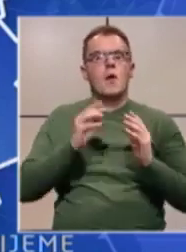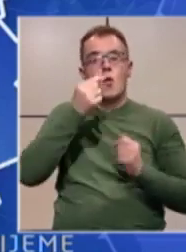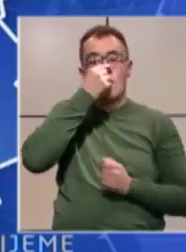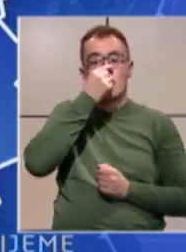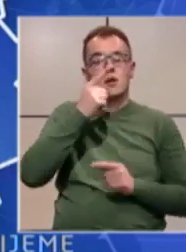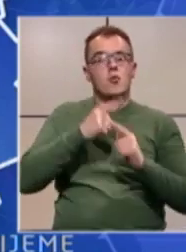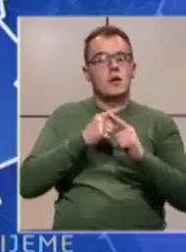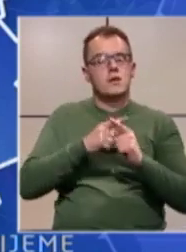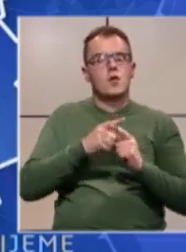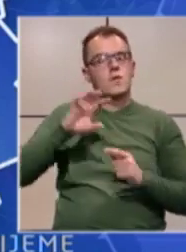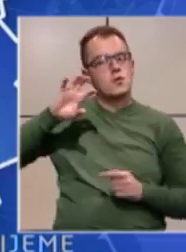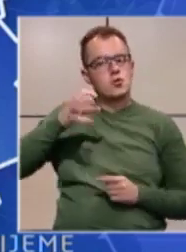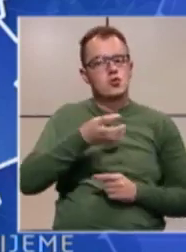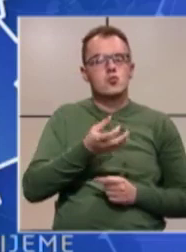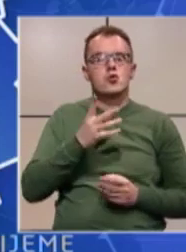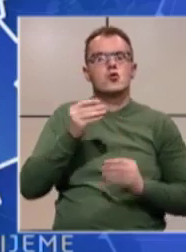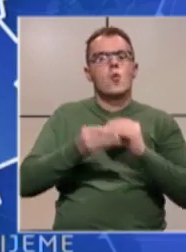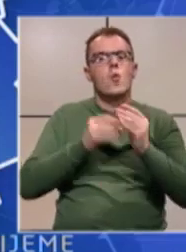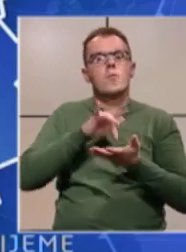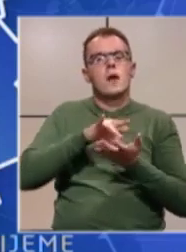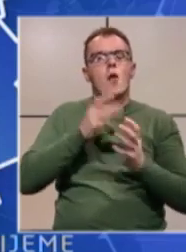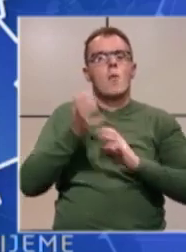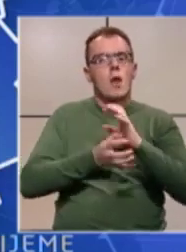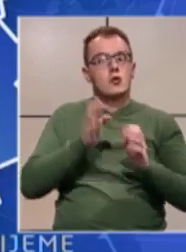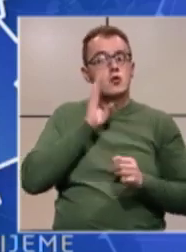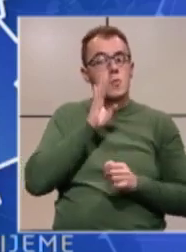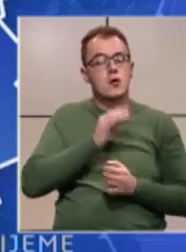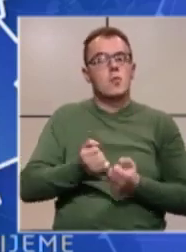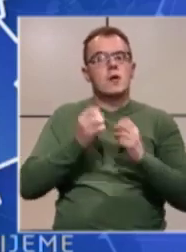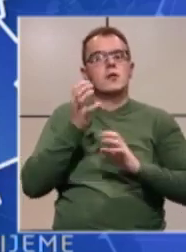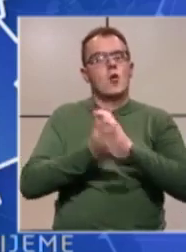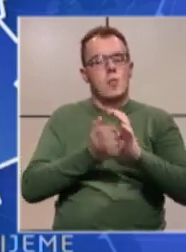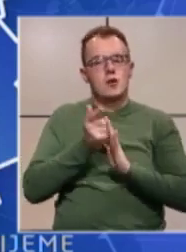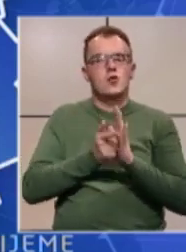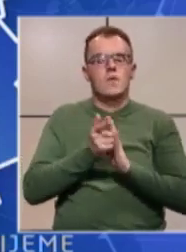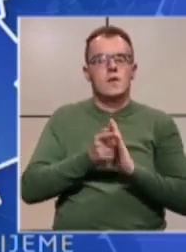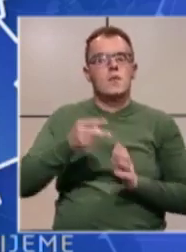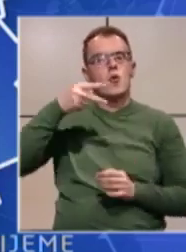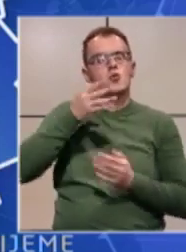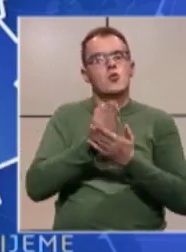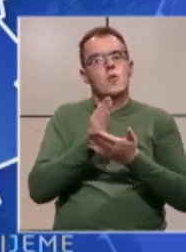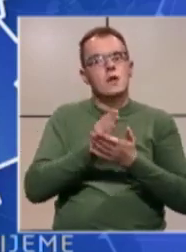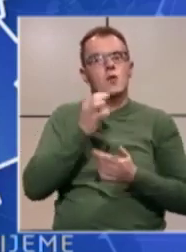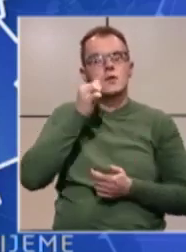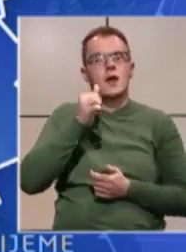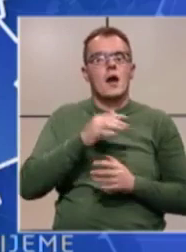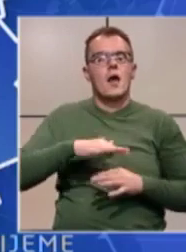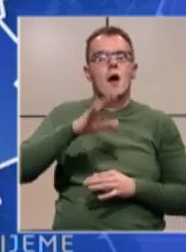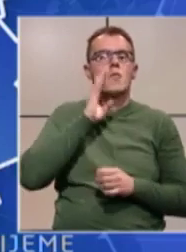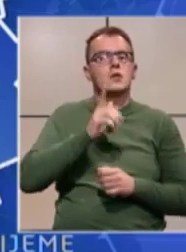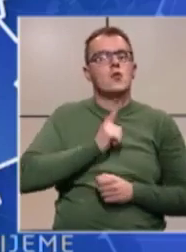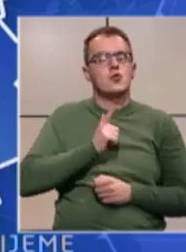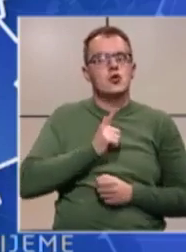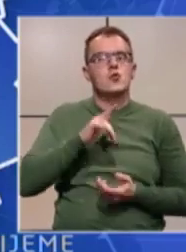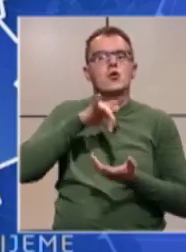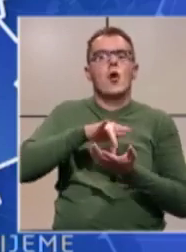ponedjeljak u Hercegovini sunčano uzumjereno oblačnost. U Bosni preteže to oblačno vrijeme. U drugom dijelu dana diljem Bosne očekuju